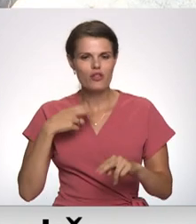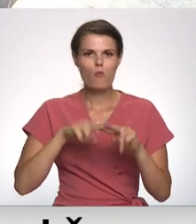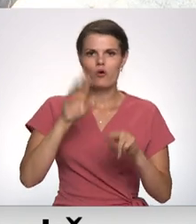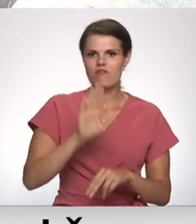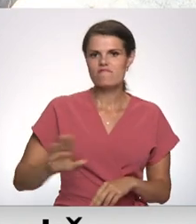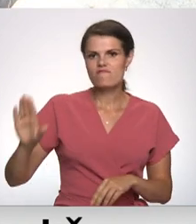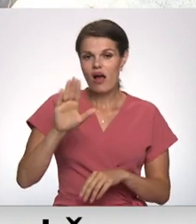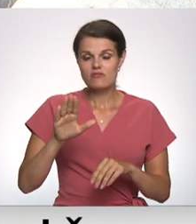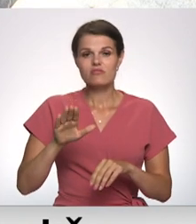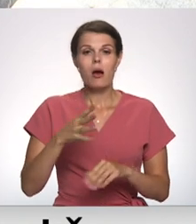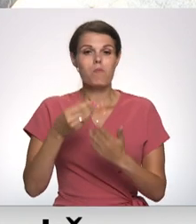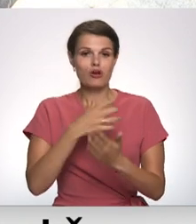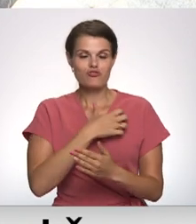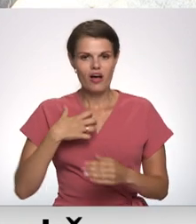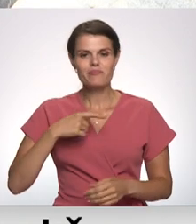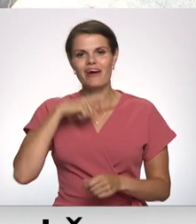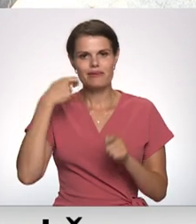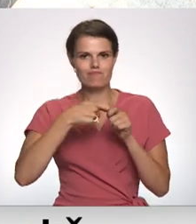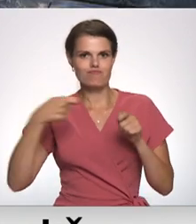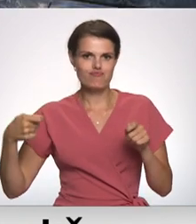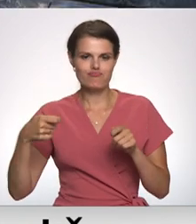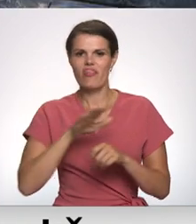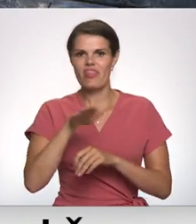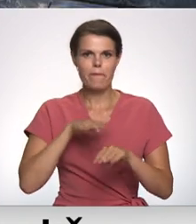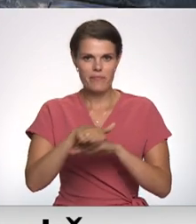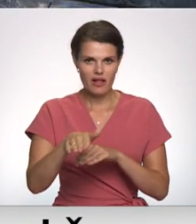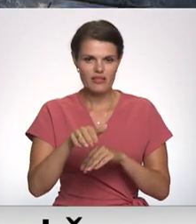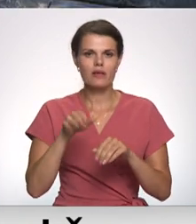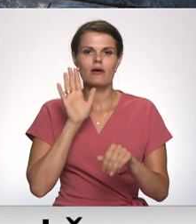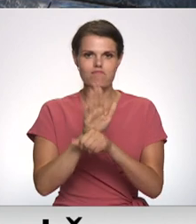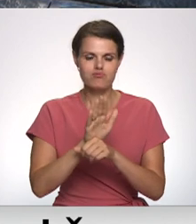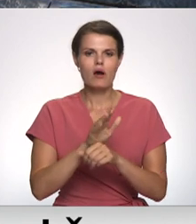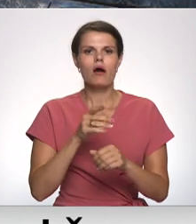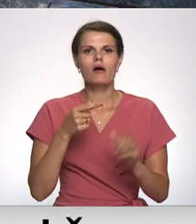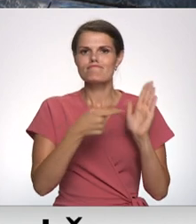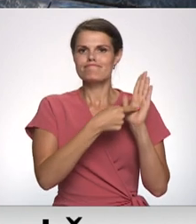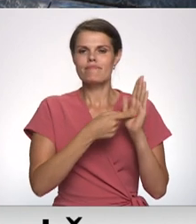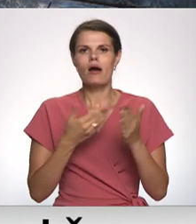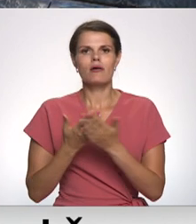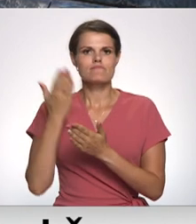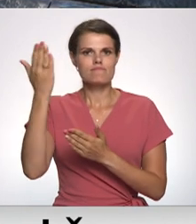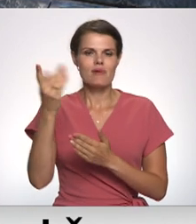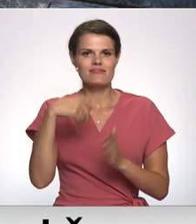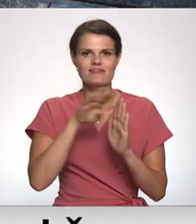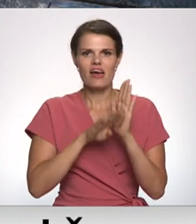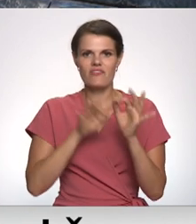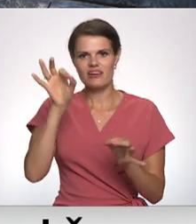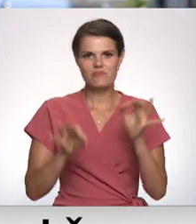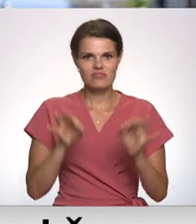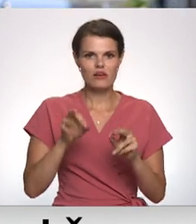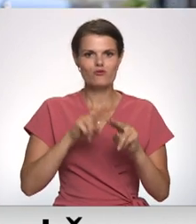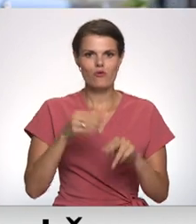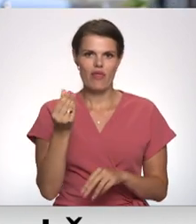Vietvara mēģina vilcināt lēmuma pildīšanu, pamatojoties ar iesniegumus atversmes tiesā un finansiālajiem jautājumiem.